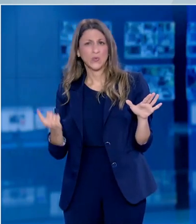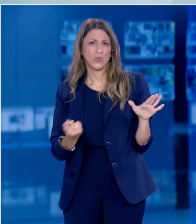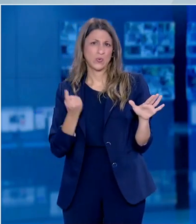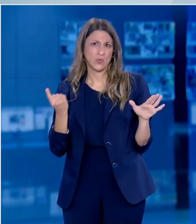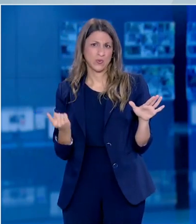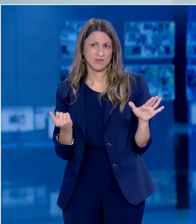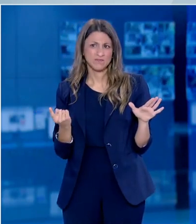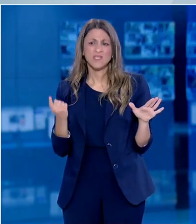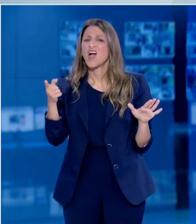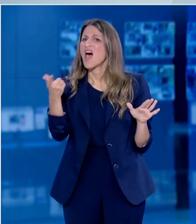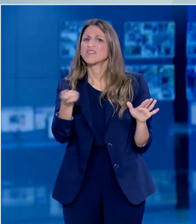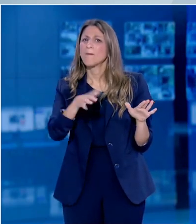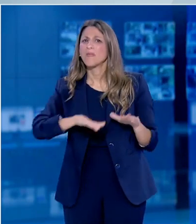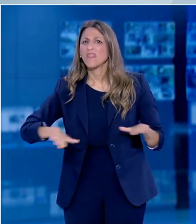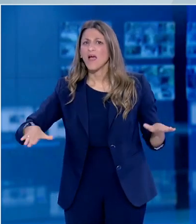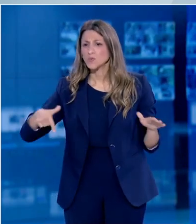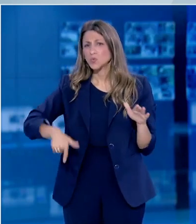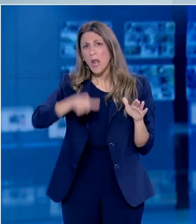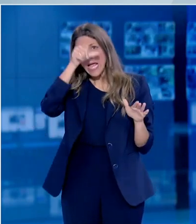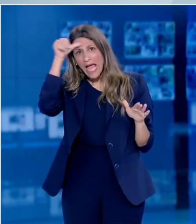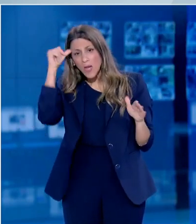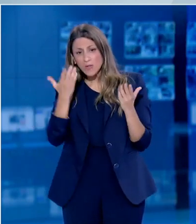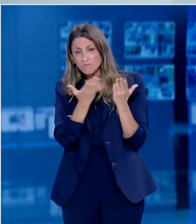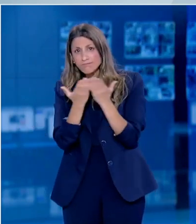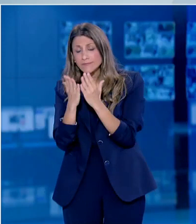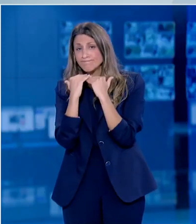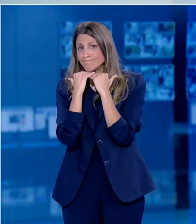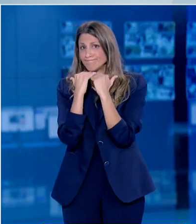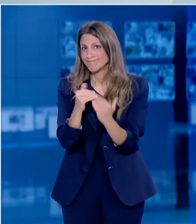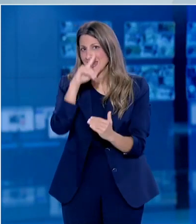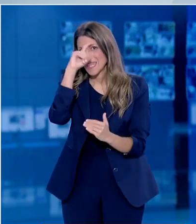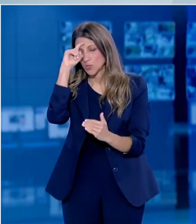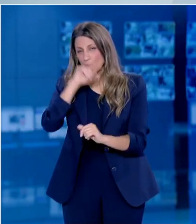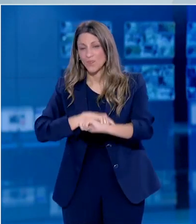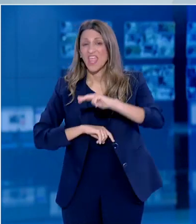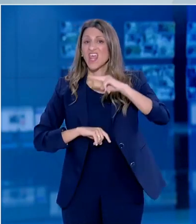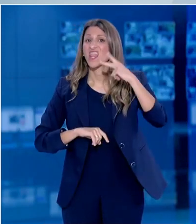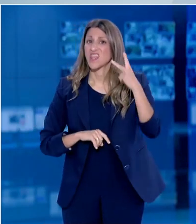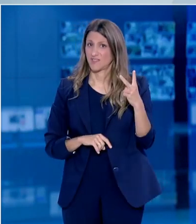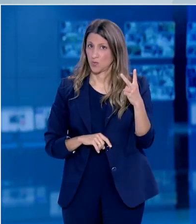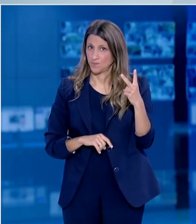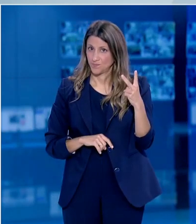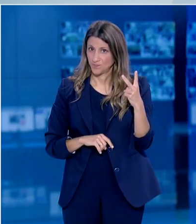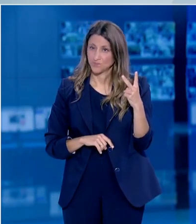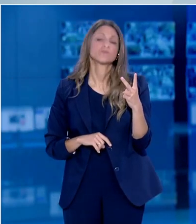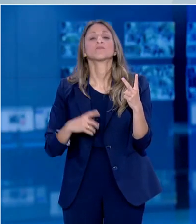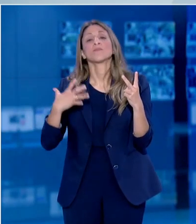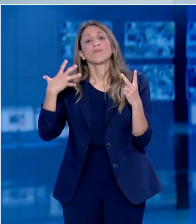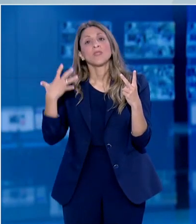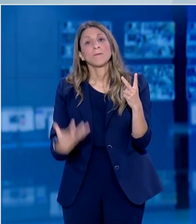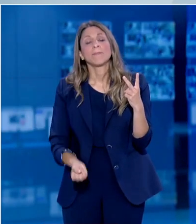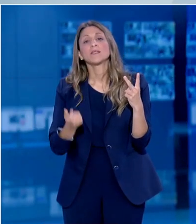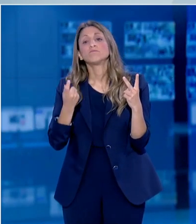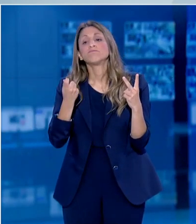διαβάζουν λιγότερο σε τέτοιες περιόδους. Δεύτερον, υπάρχει σαφώς ένα κόστος σε χαμένη εκπαιδευτική διαδικασία